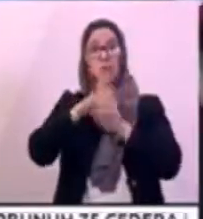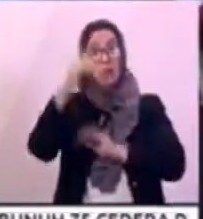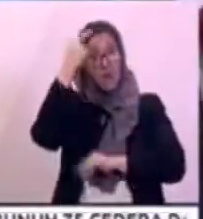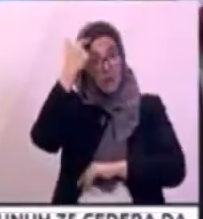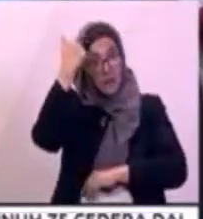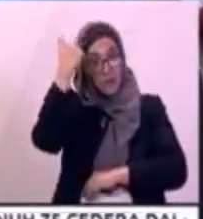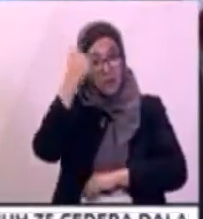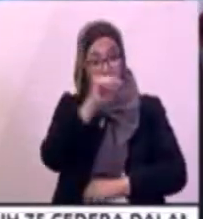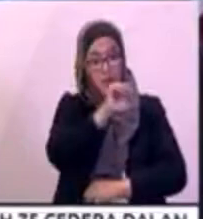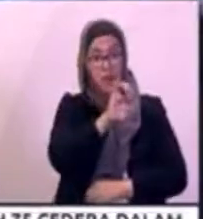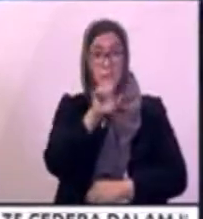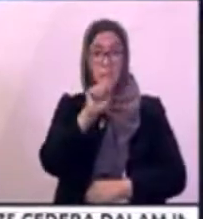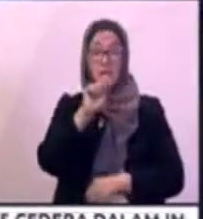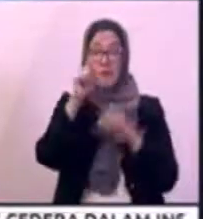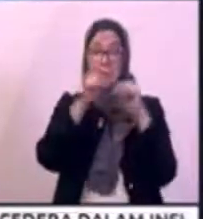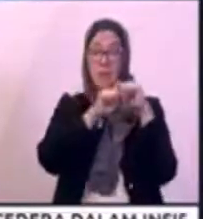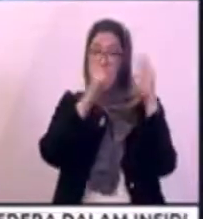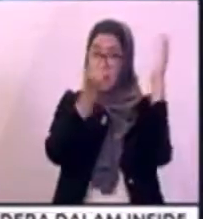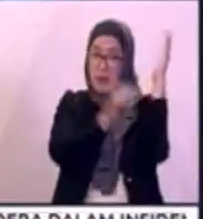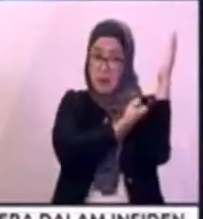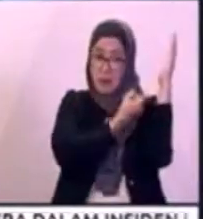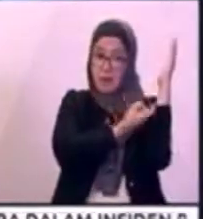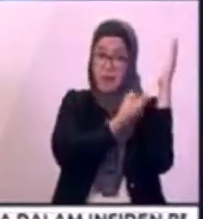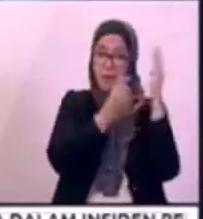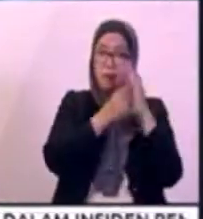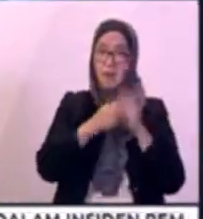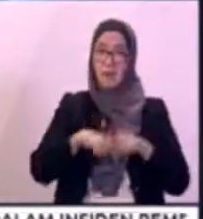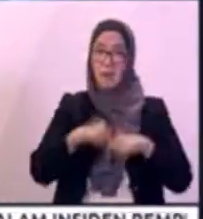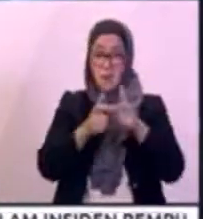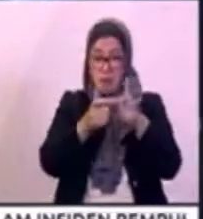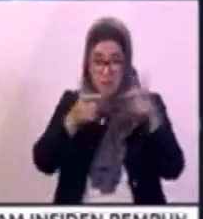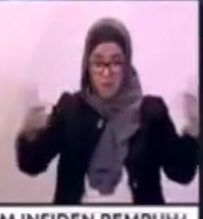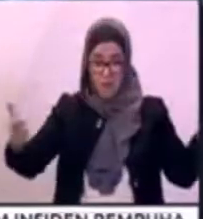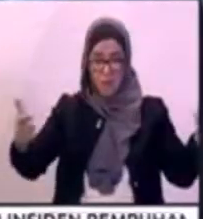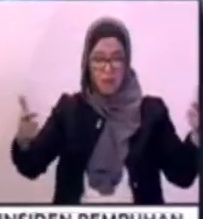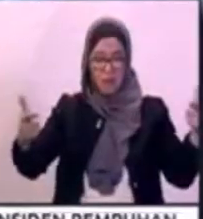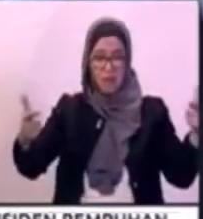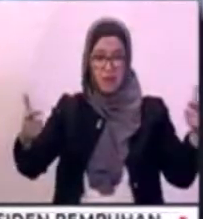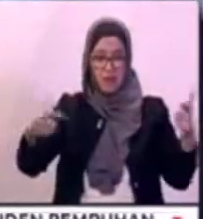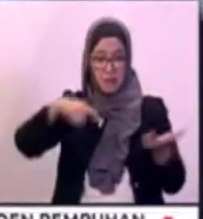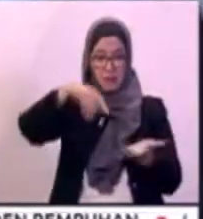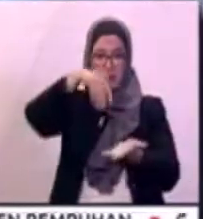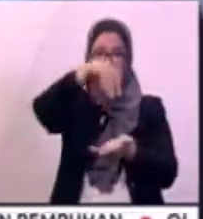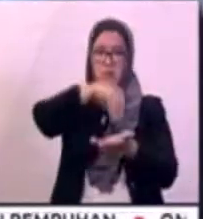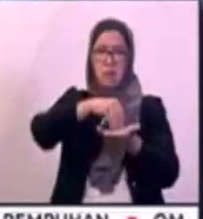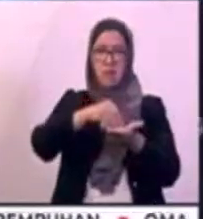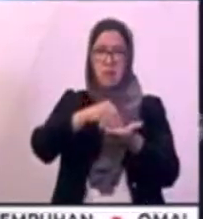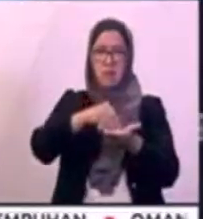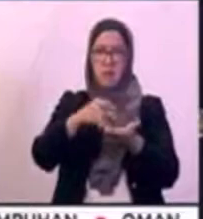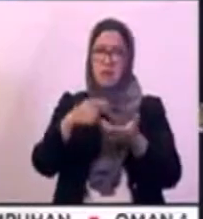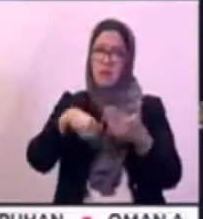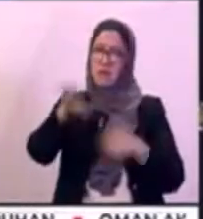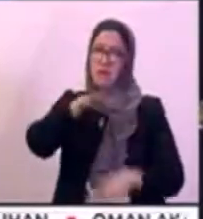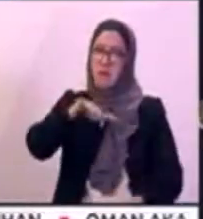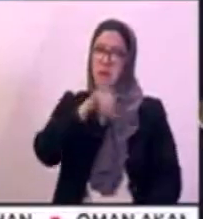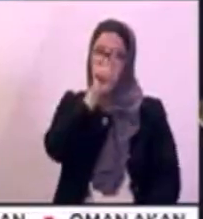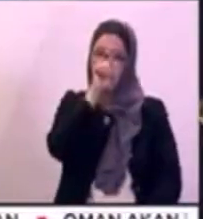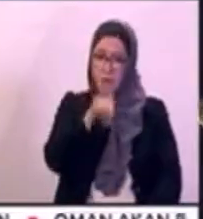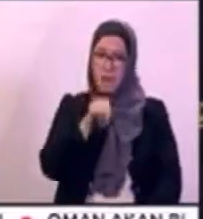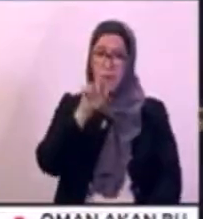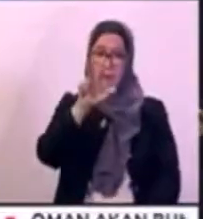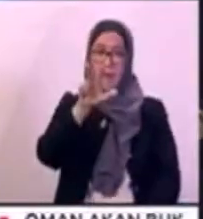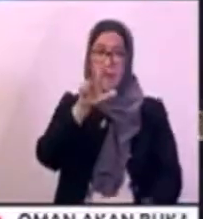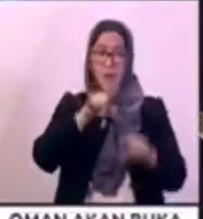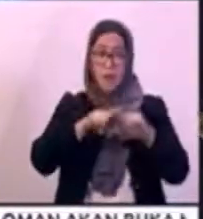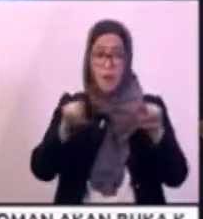Yang estate besar, kawasannya tak luas. Satu per tiga saja. Estate kecil